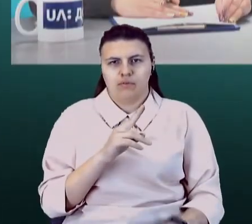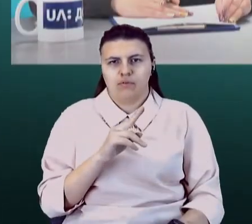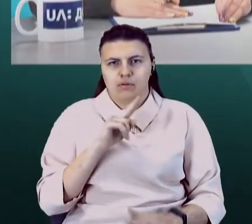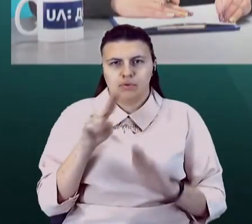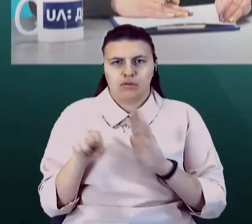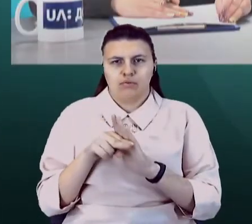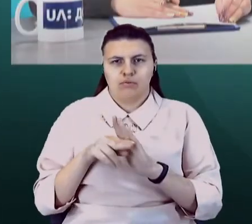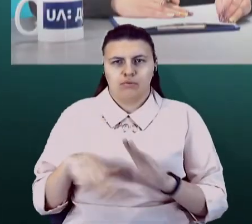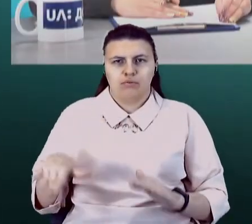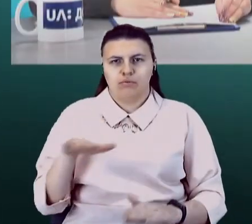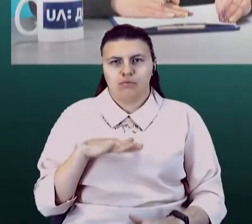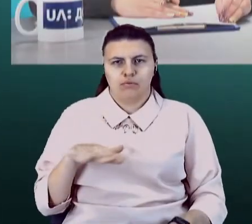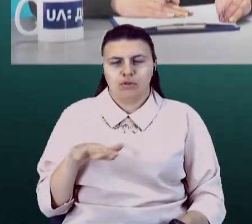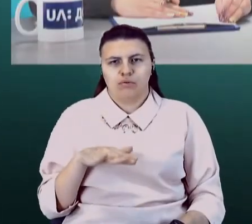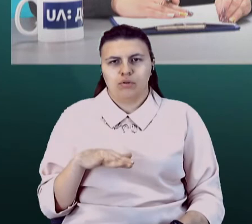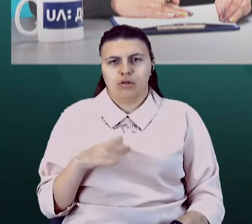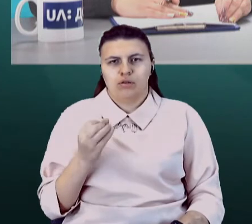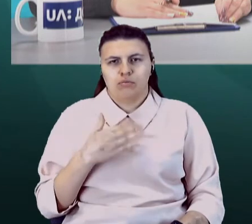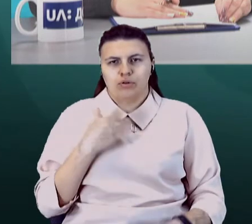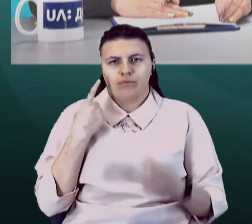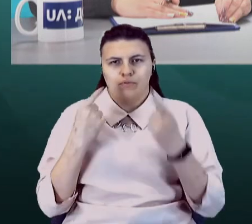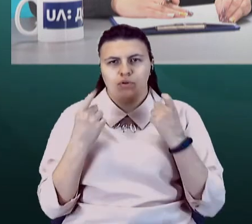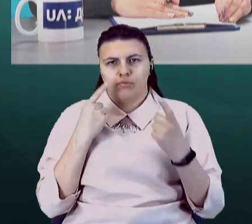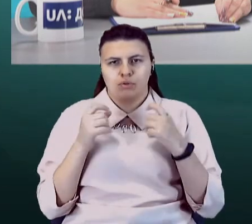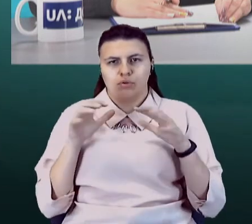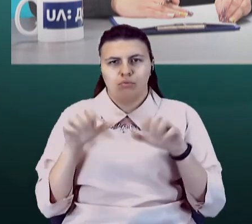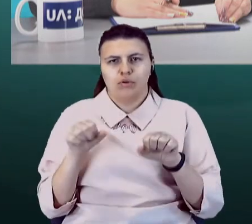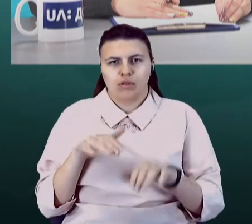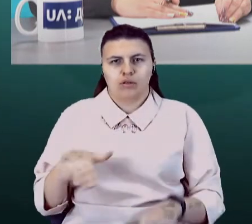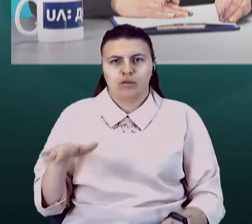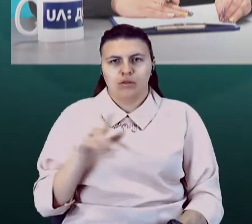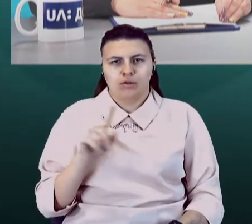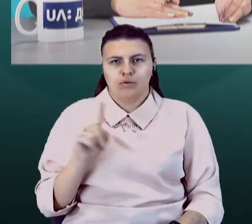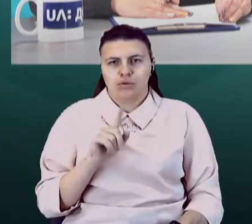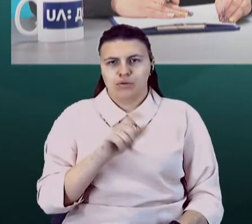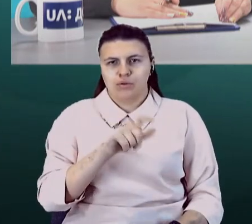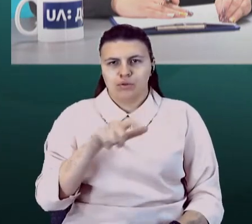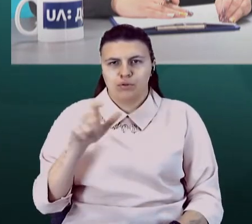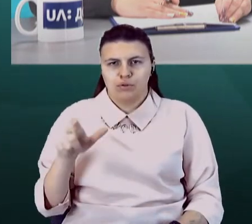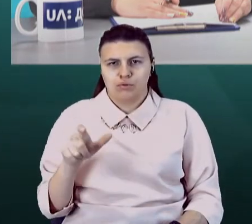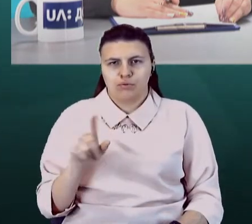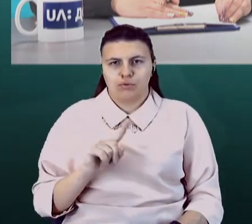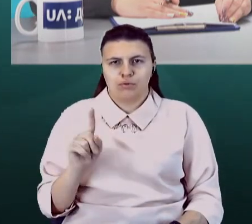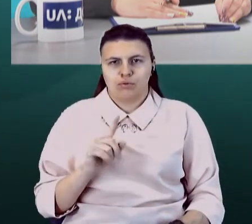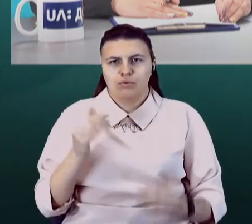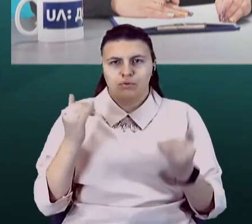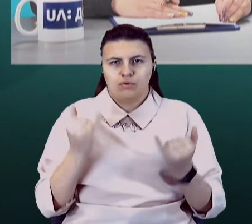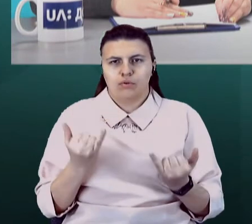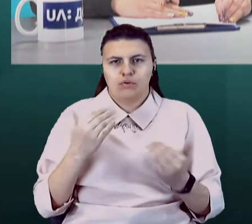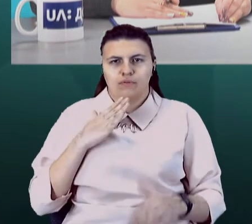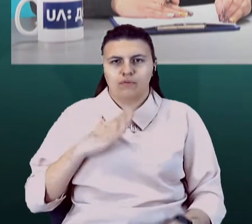А ще моя інформація з окупованої території, що люди, які зараз змушені через